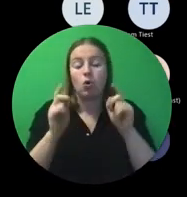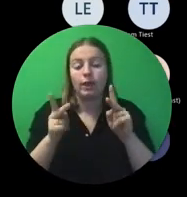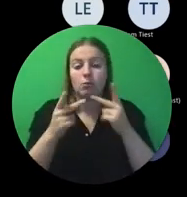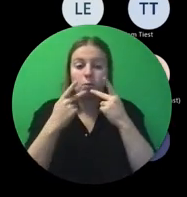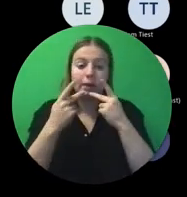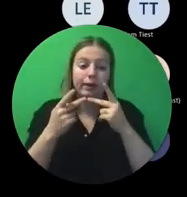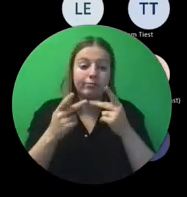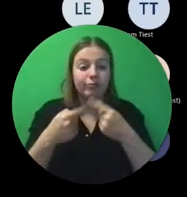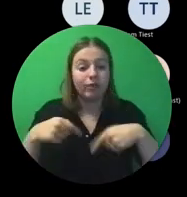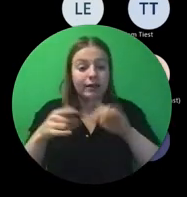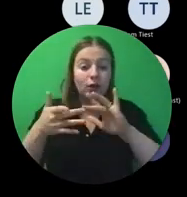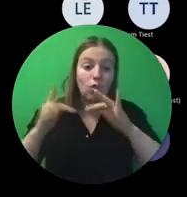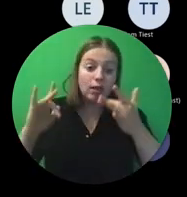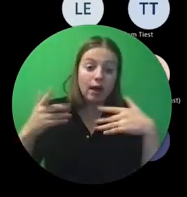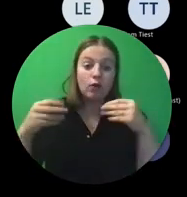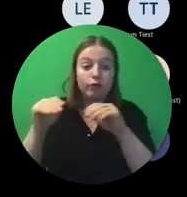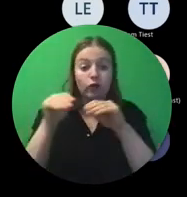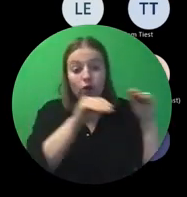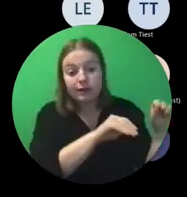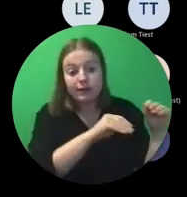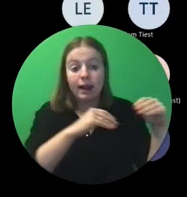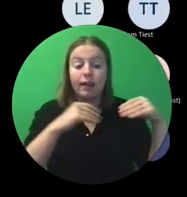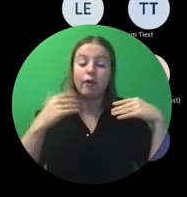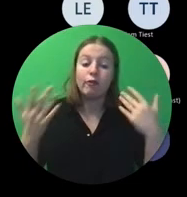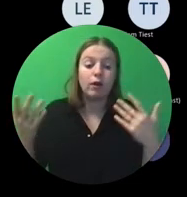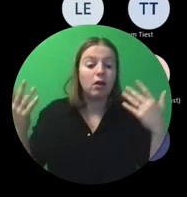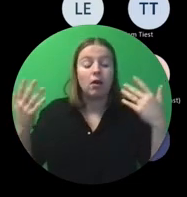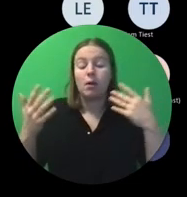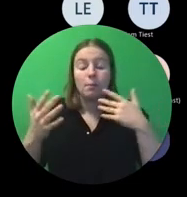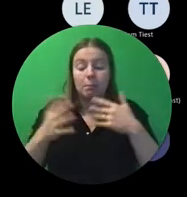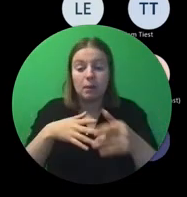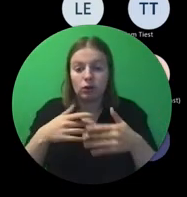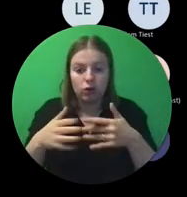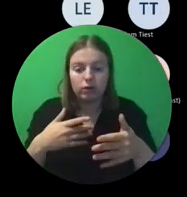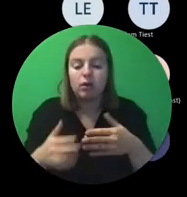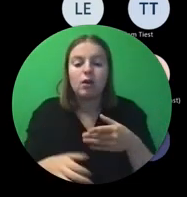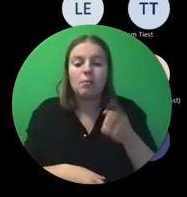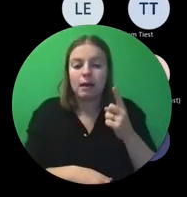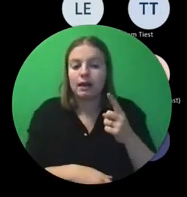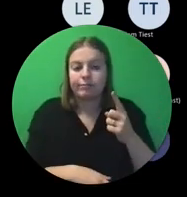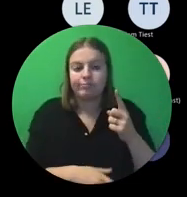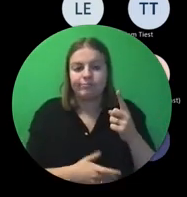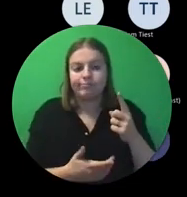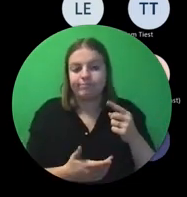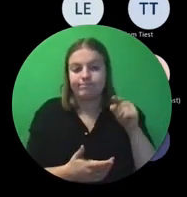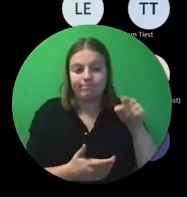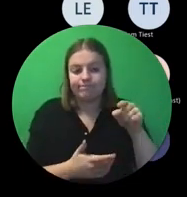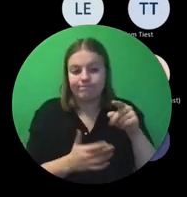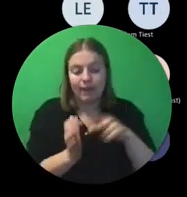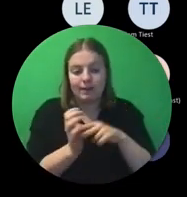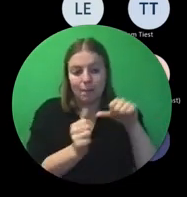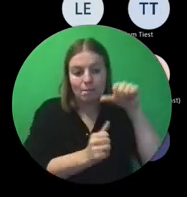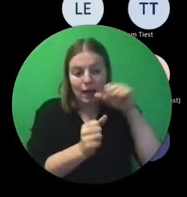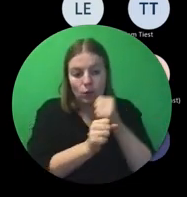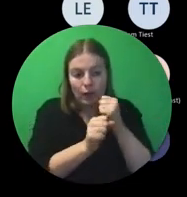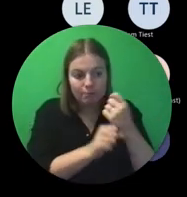virtueel of uitstellen of weet ik veel. Maar opnieuw, dat zal voor een stukje maatwerk zijn.